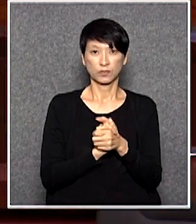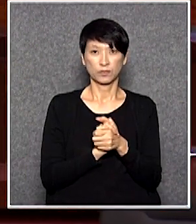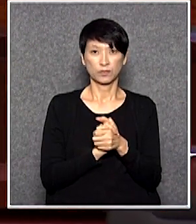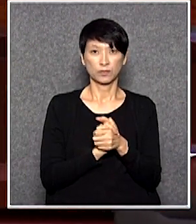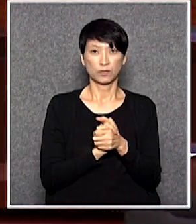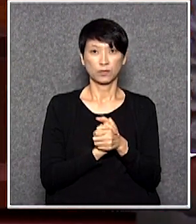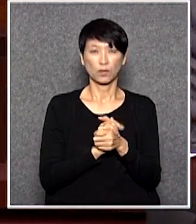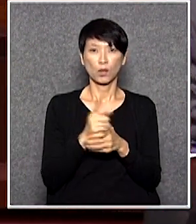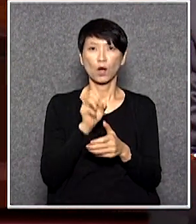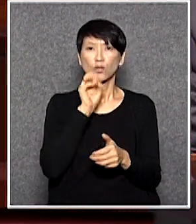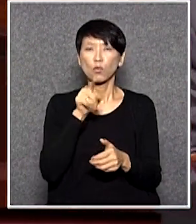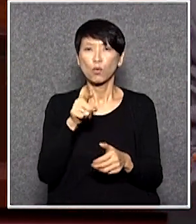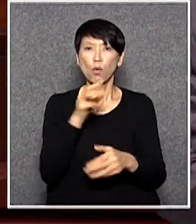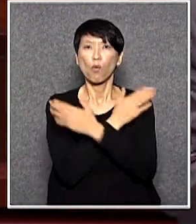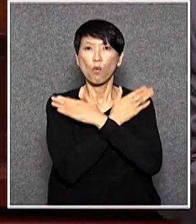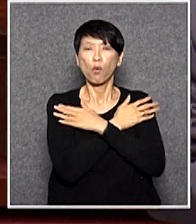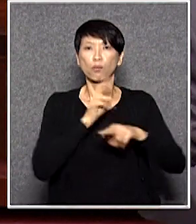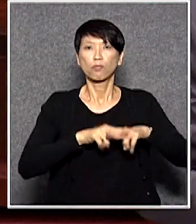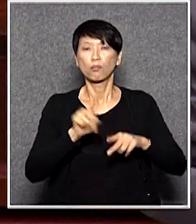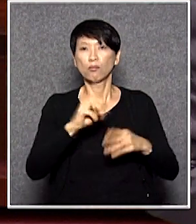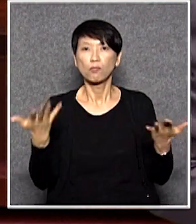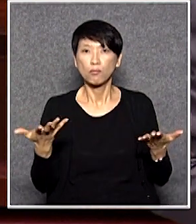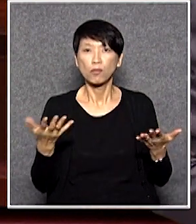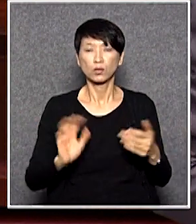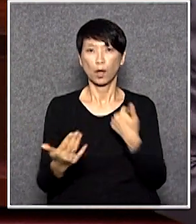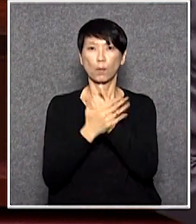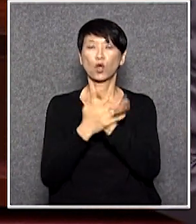你怎麼叫他愛國你現在幫我數一下